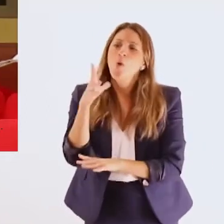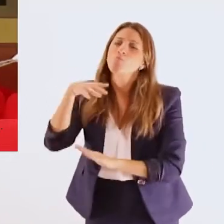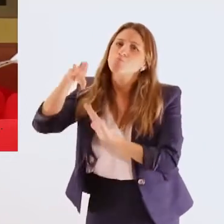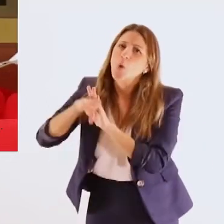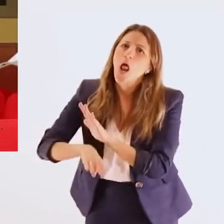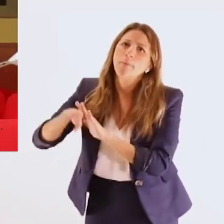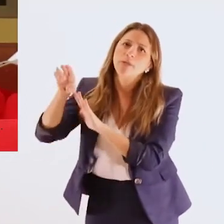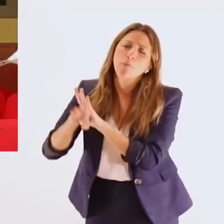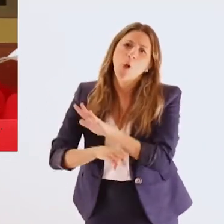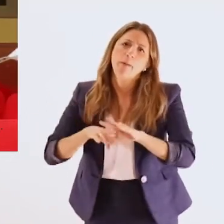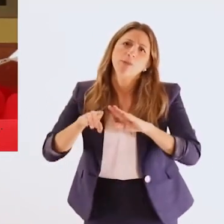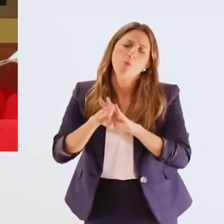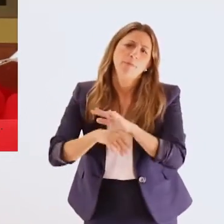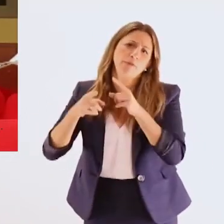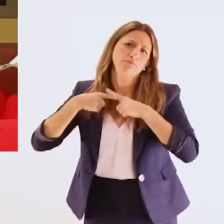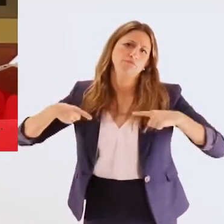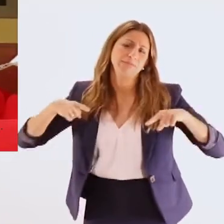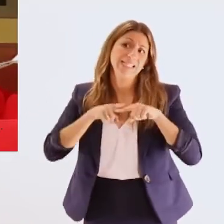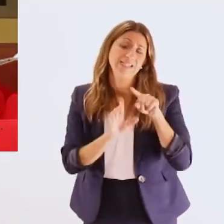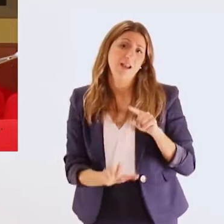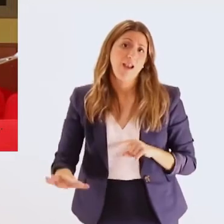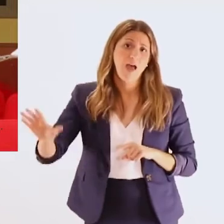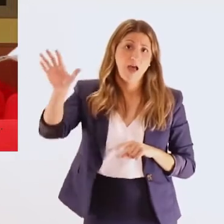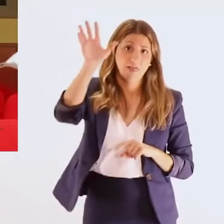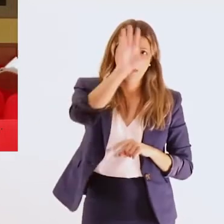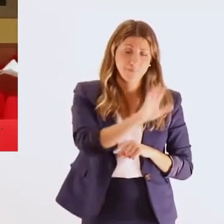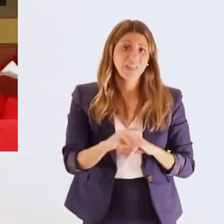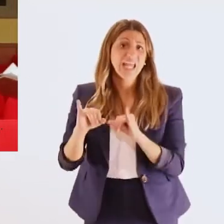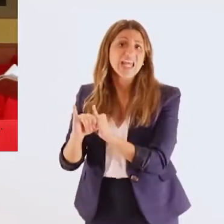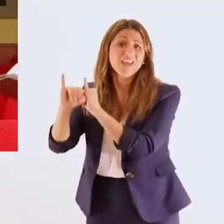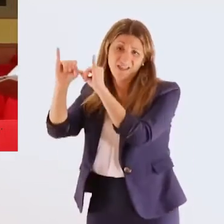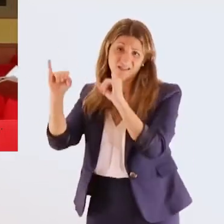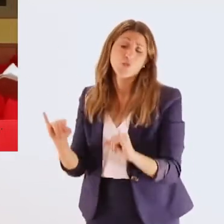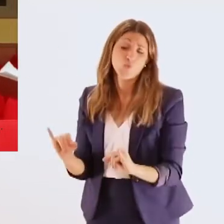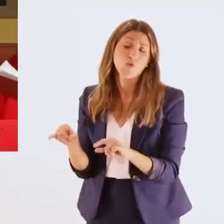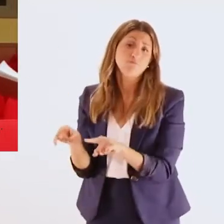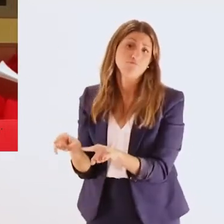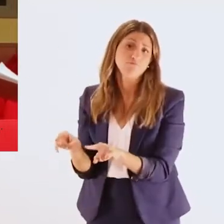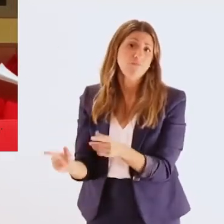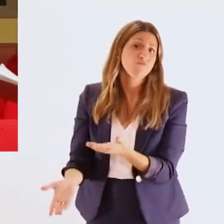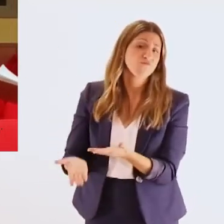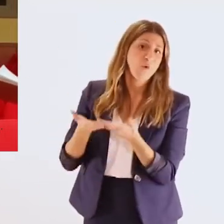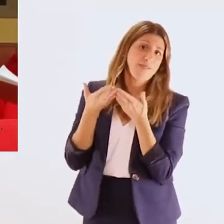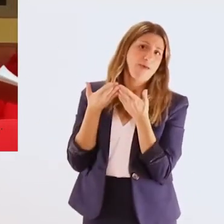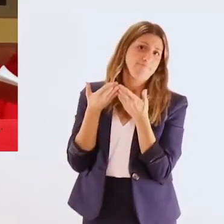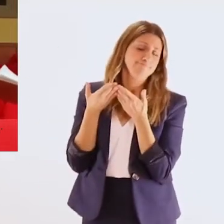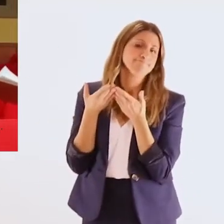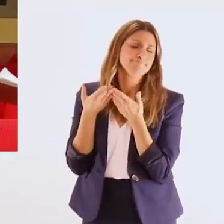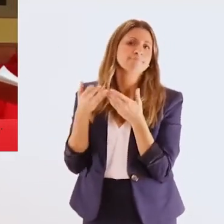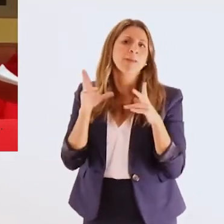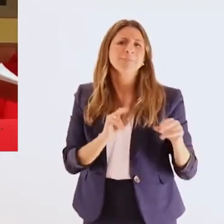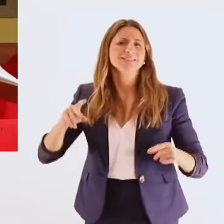την δυνατότητα υλοποίησης διαρκούς διαδίου μάθησης μέσω